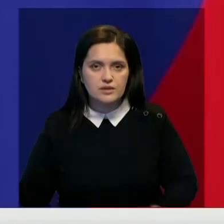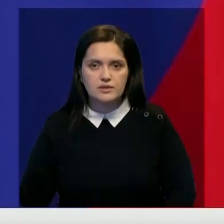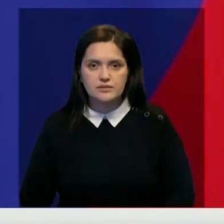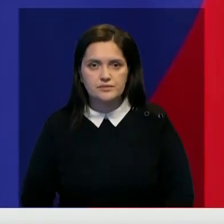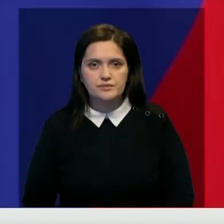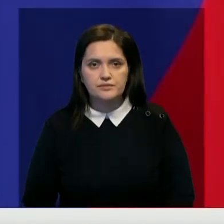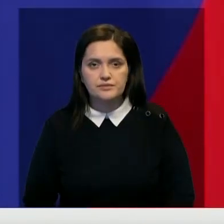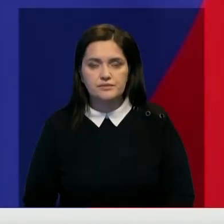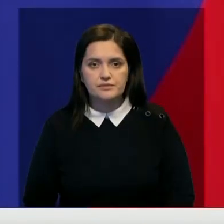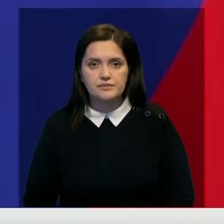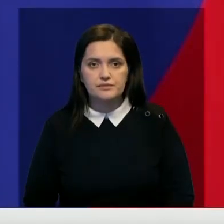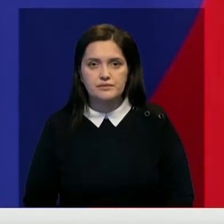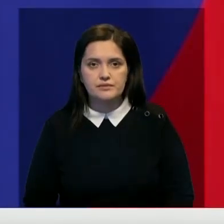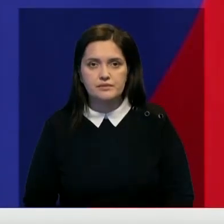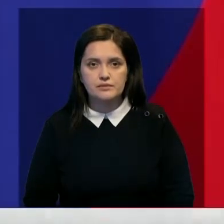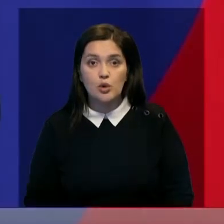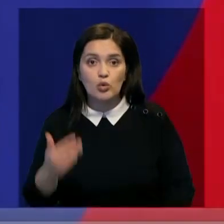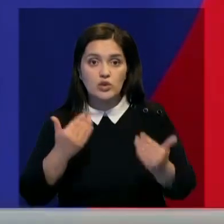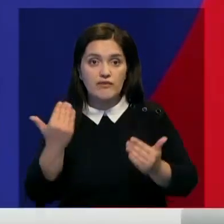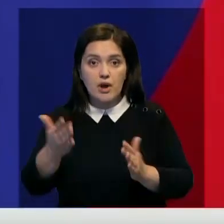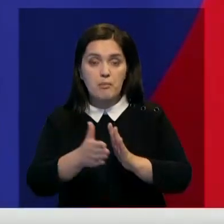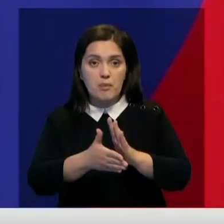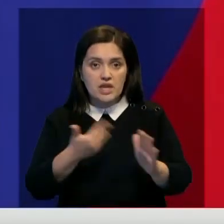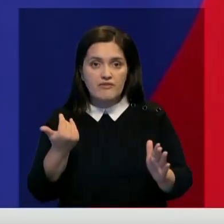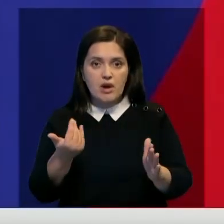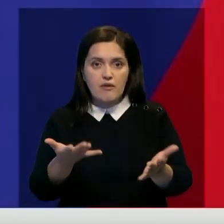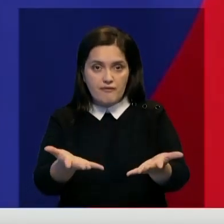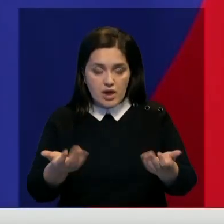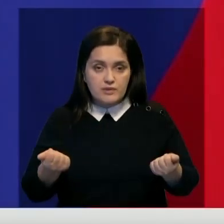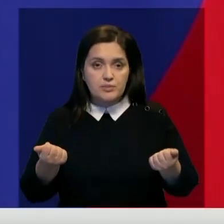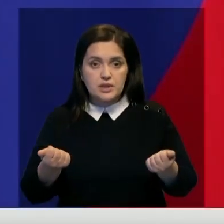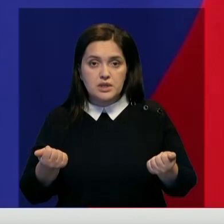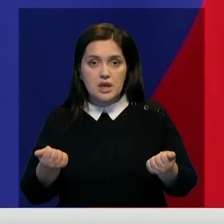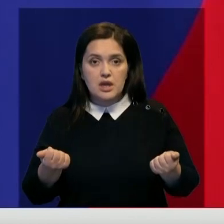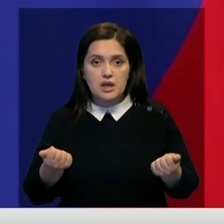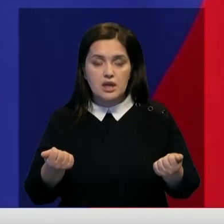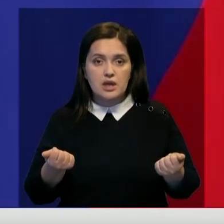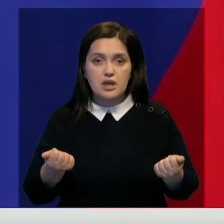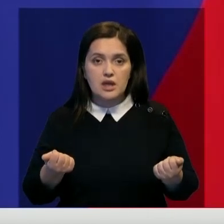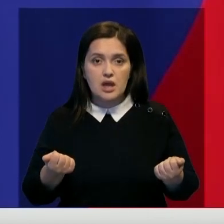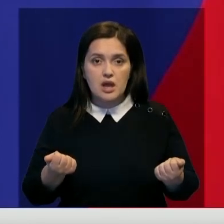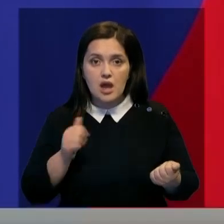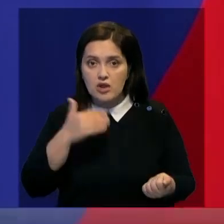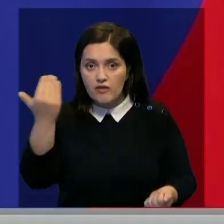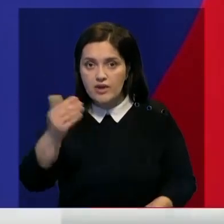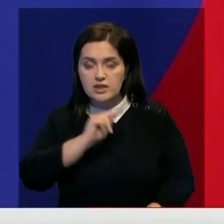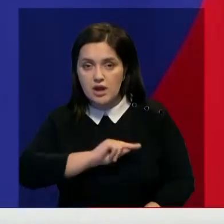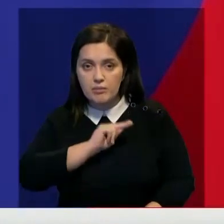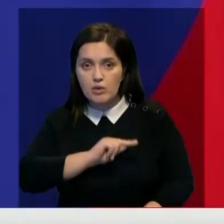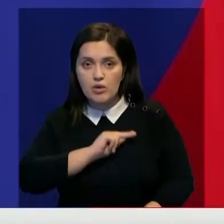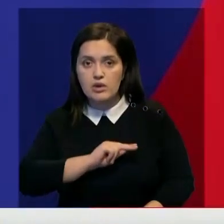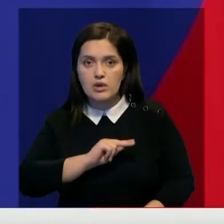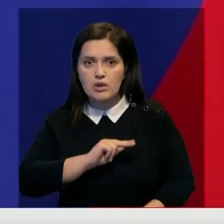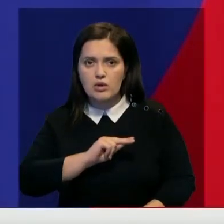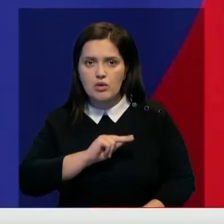Но если вы их позвали, ну так возьмите, откуда бы они ни пришли. Они же на вас работали в это время. Там же